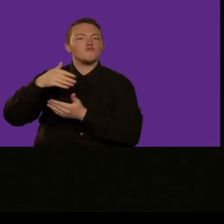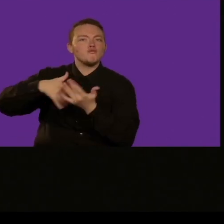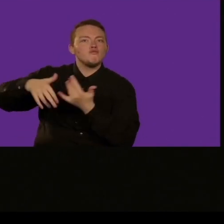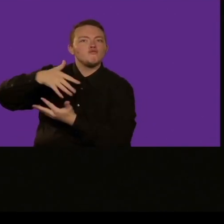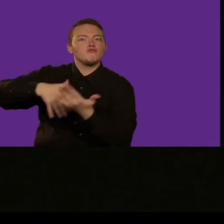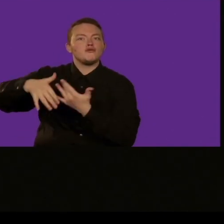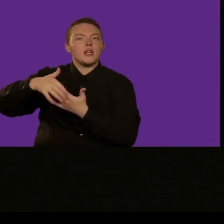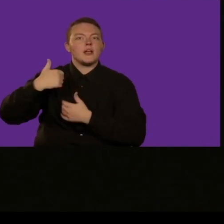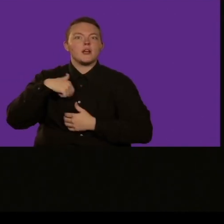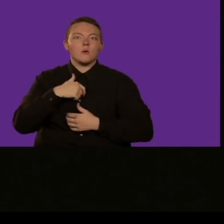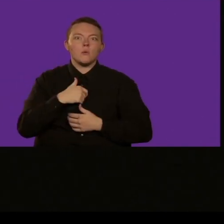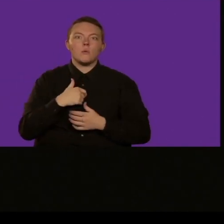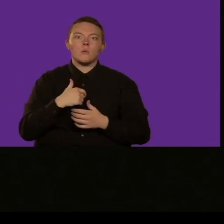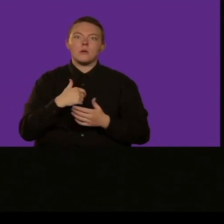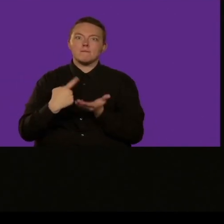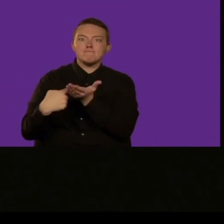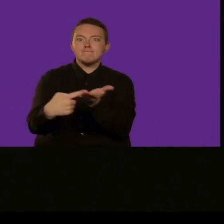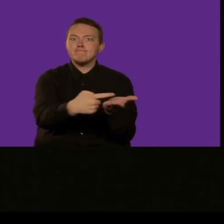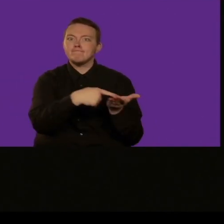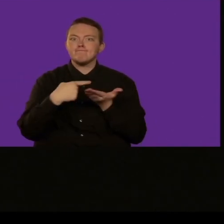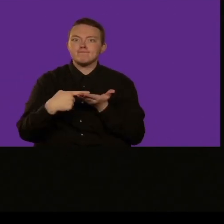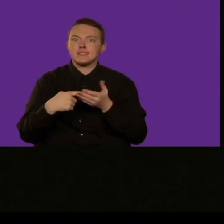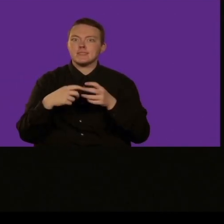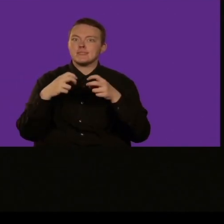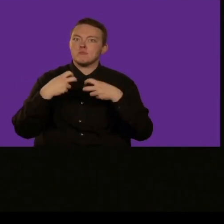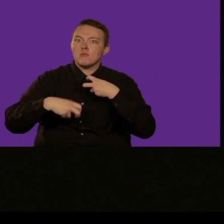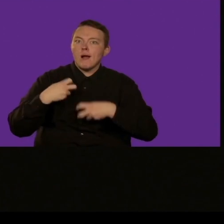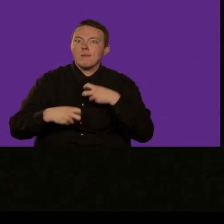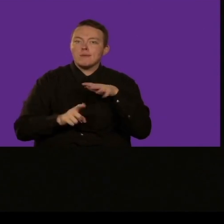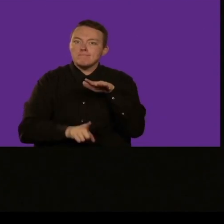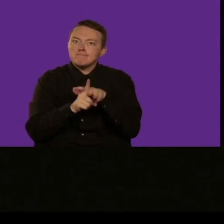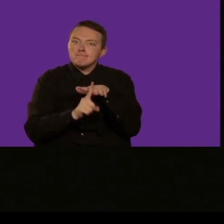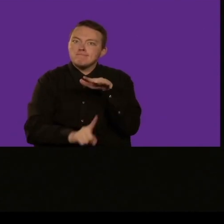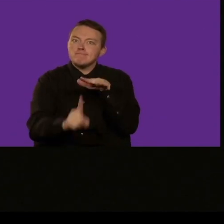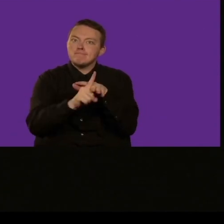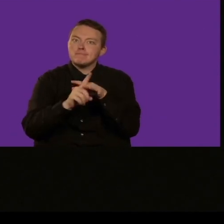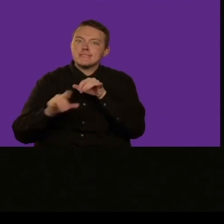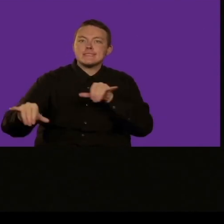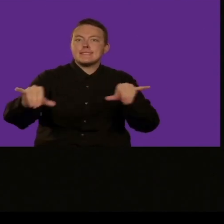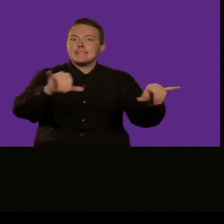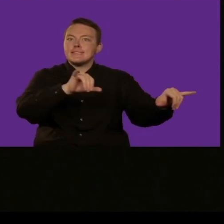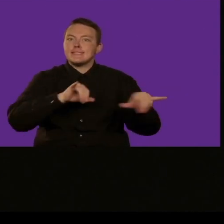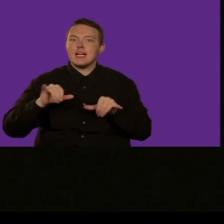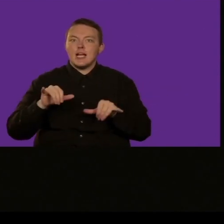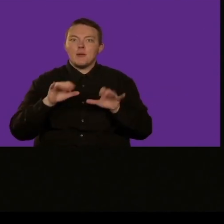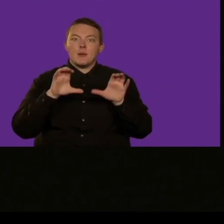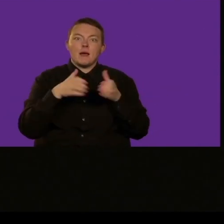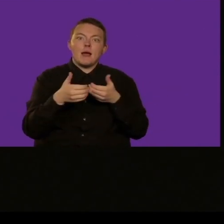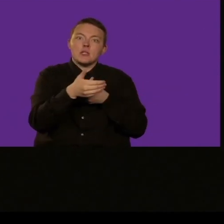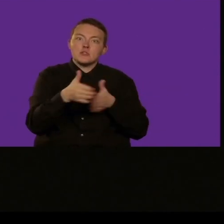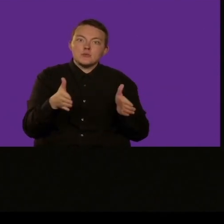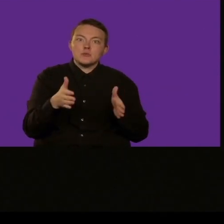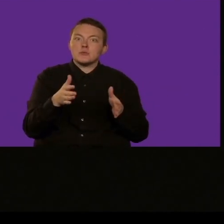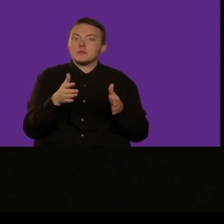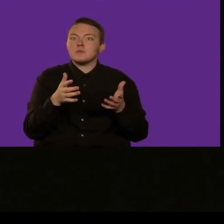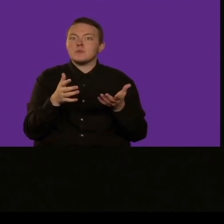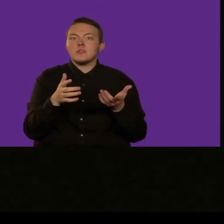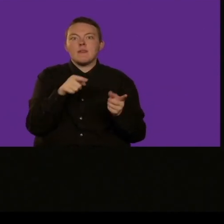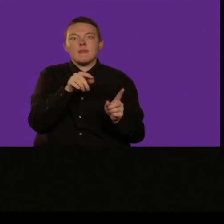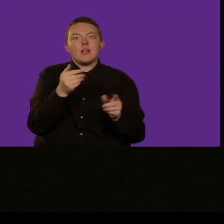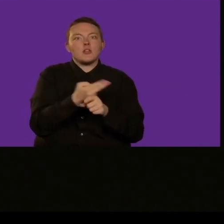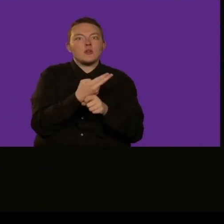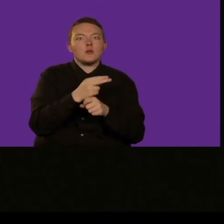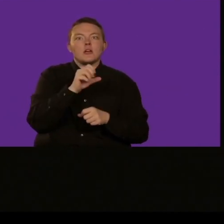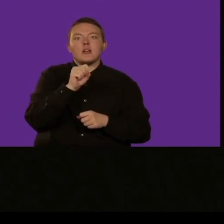con le diverse comunità locali, e come ho già detto prima, Scratch più che una piattaforma, è più che una